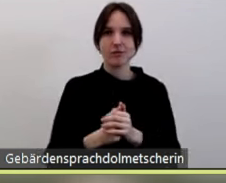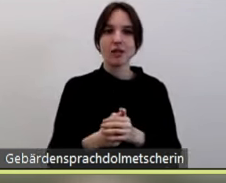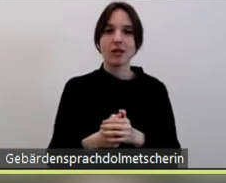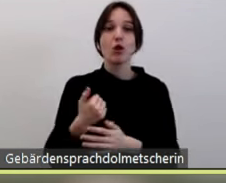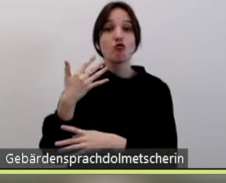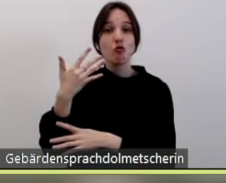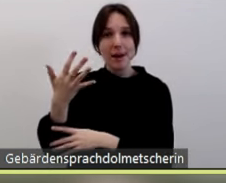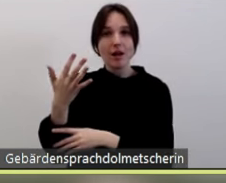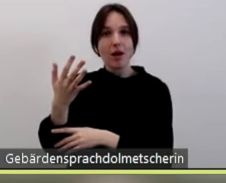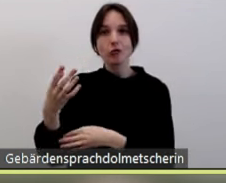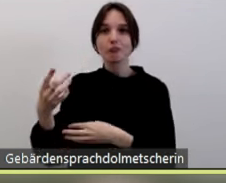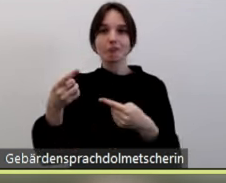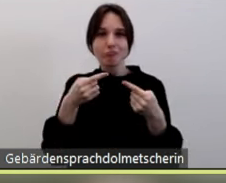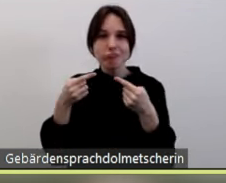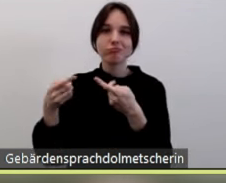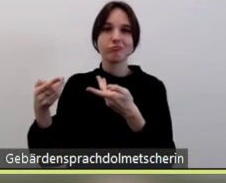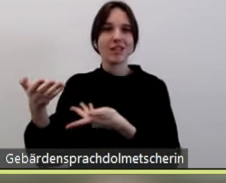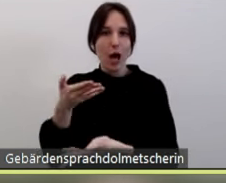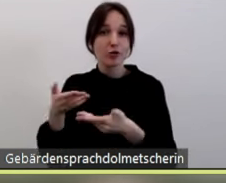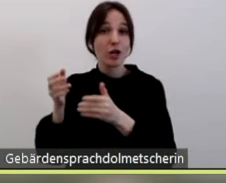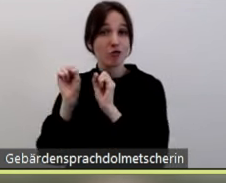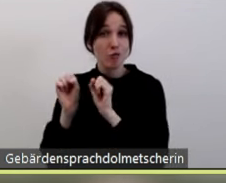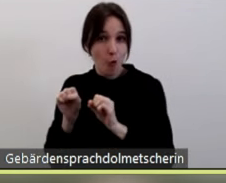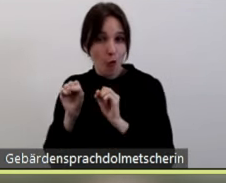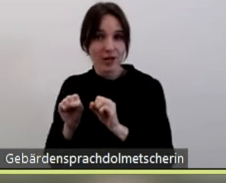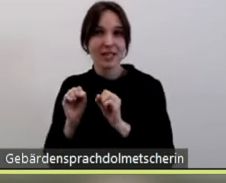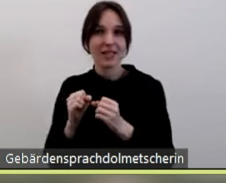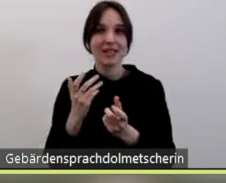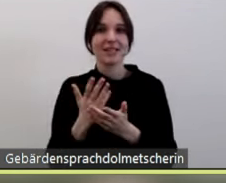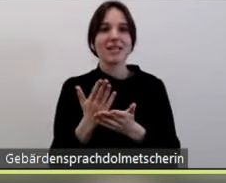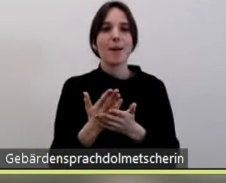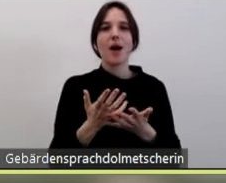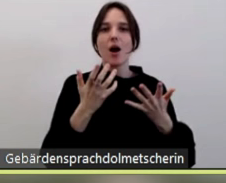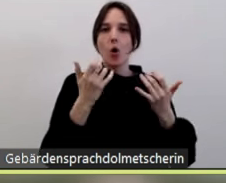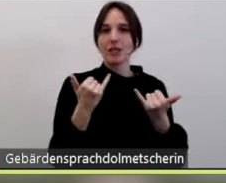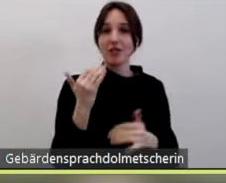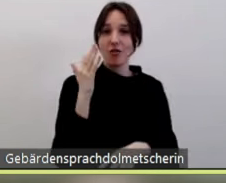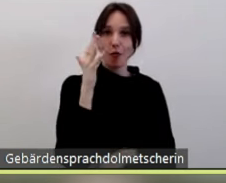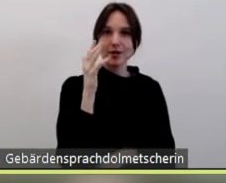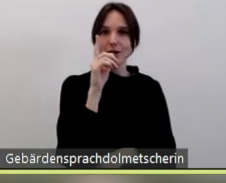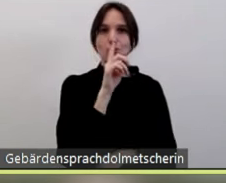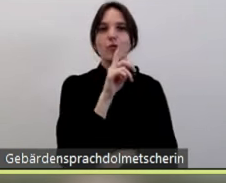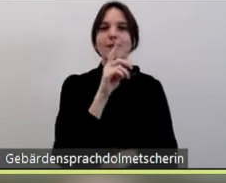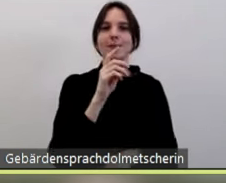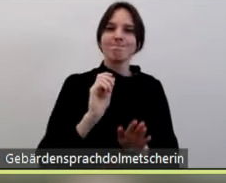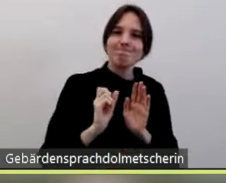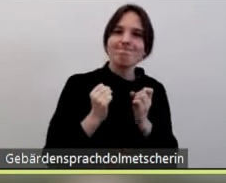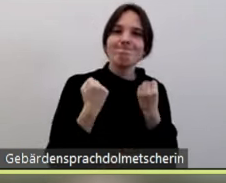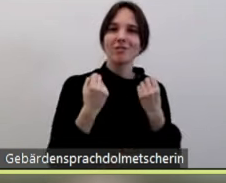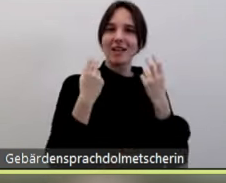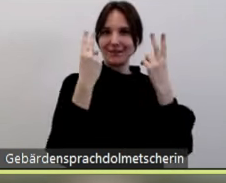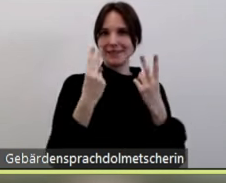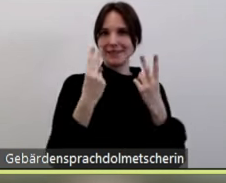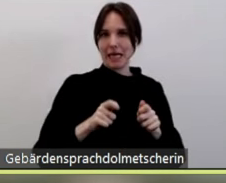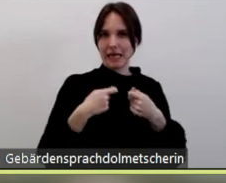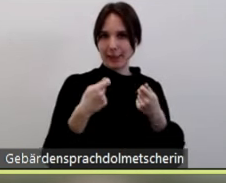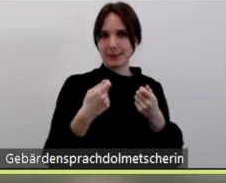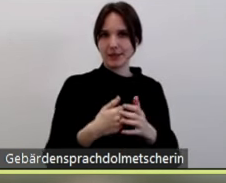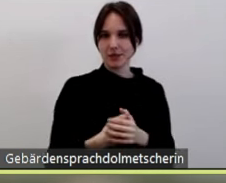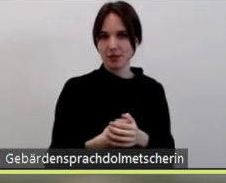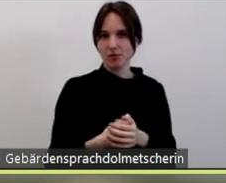wir haben uns jetzt wirklich auf eine Darstellung der Hauptergebnisse und sozusagen